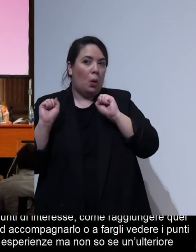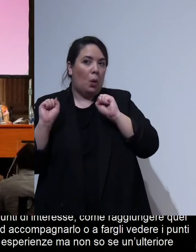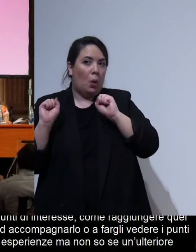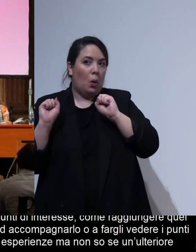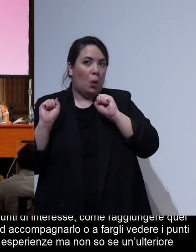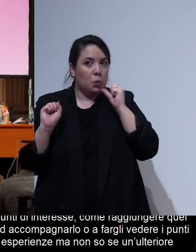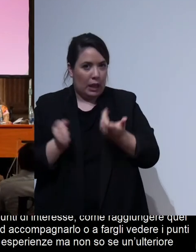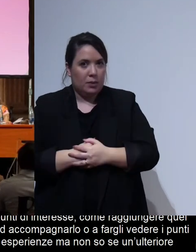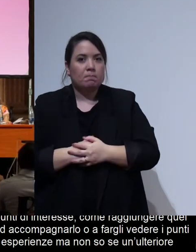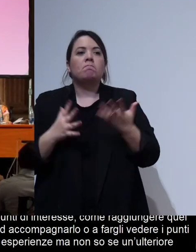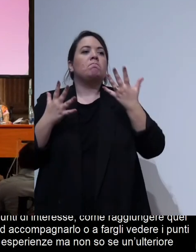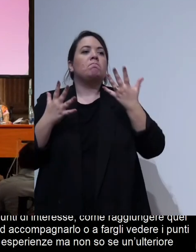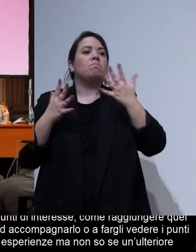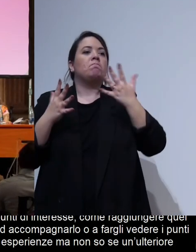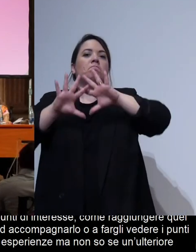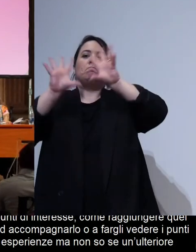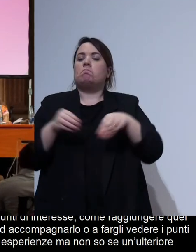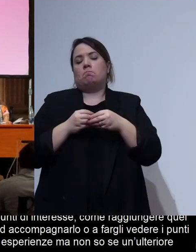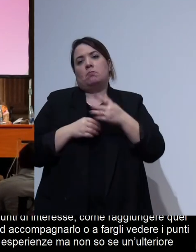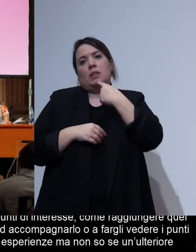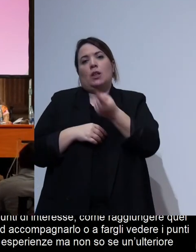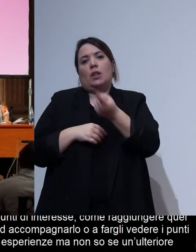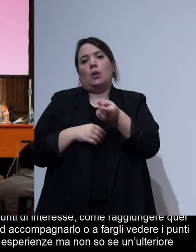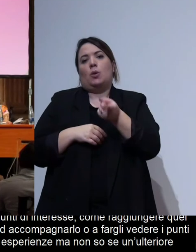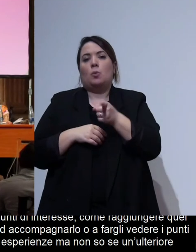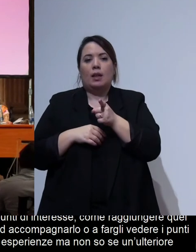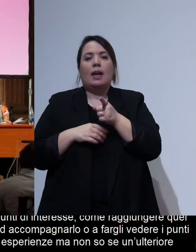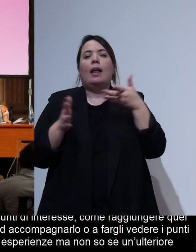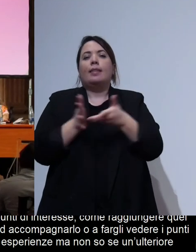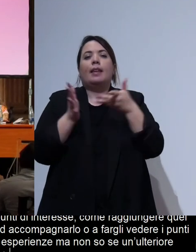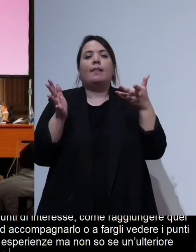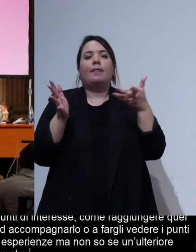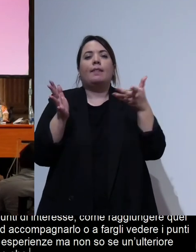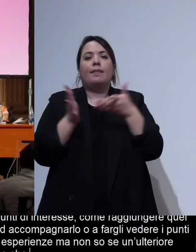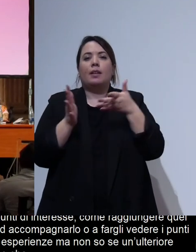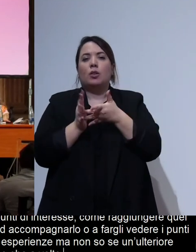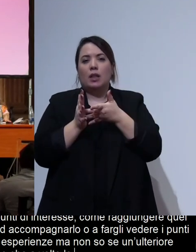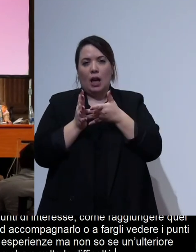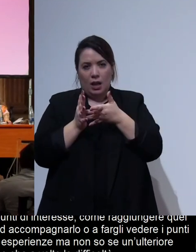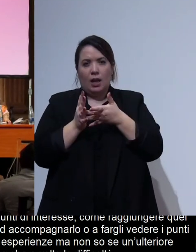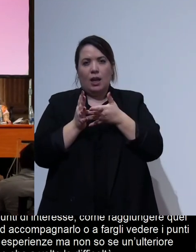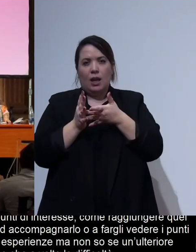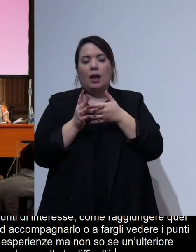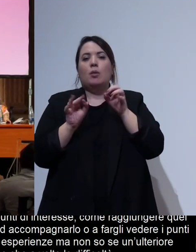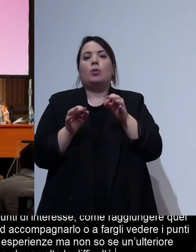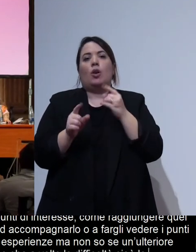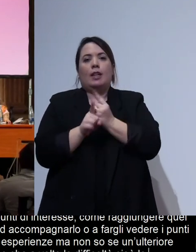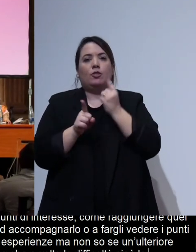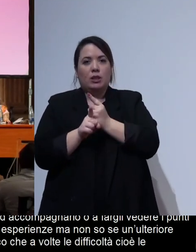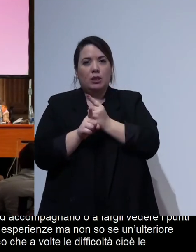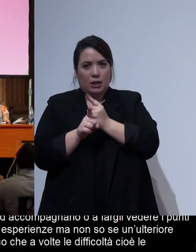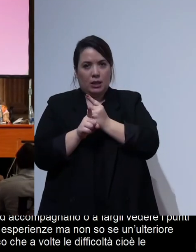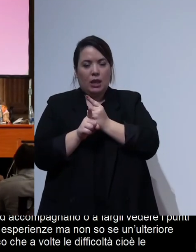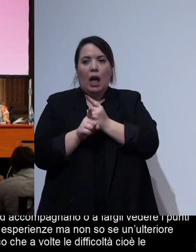implementata per il resto dico solo che a volte le difficoltà cioè diciamo le difficoltà le necessità di una persona